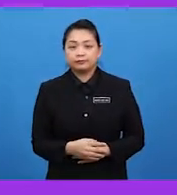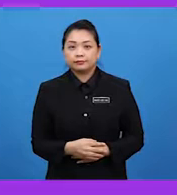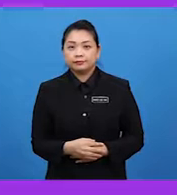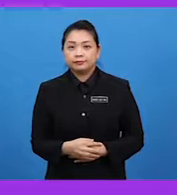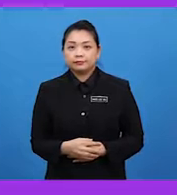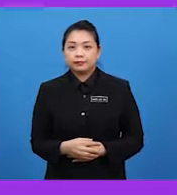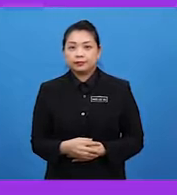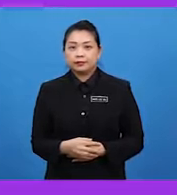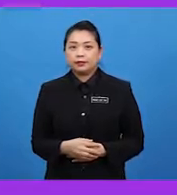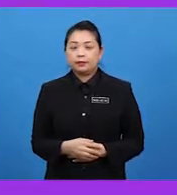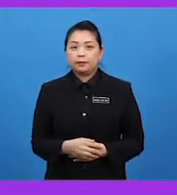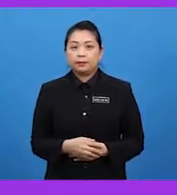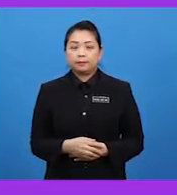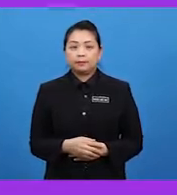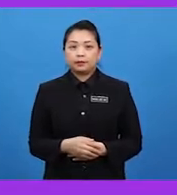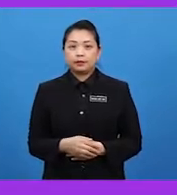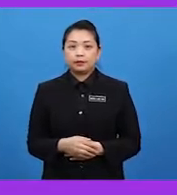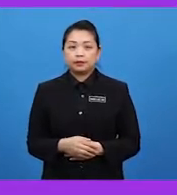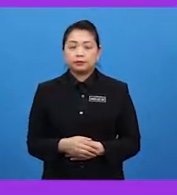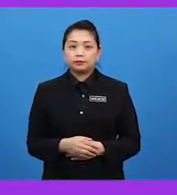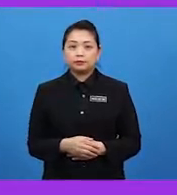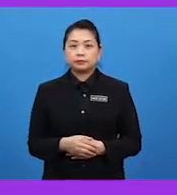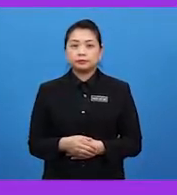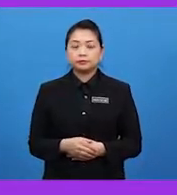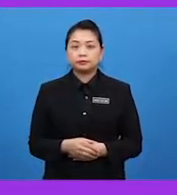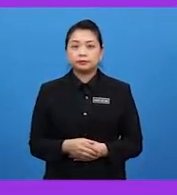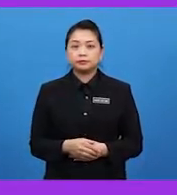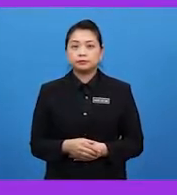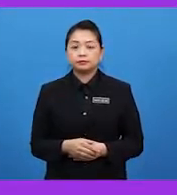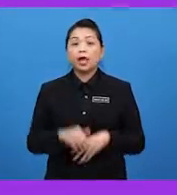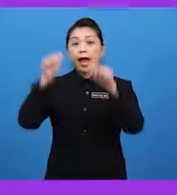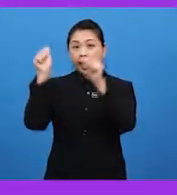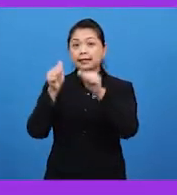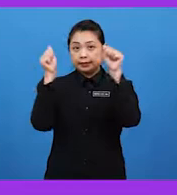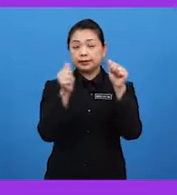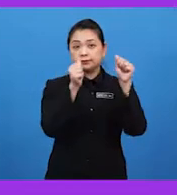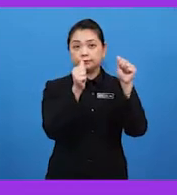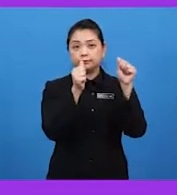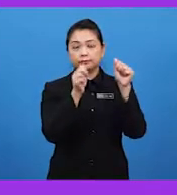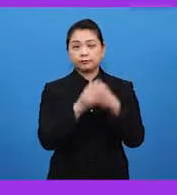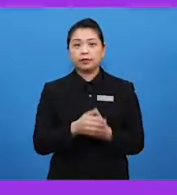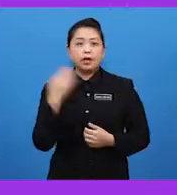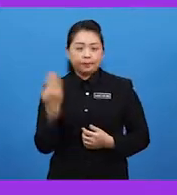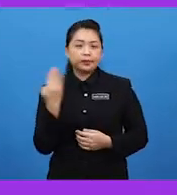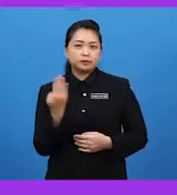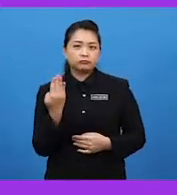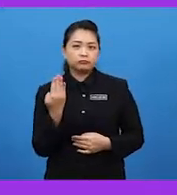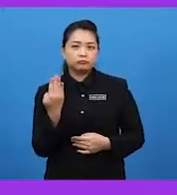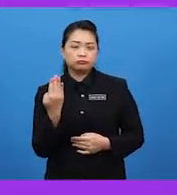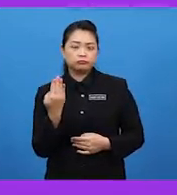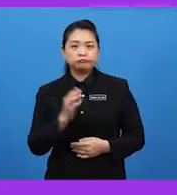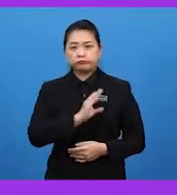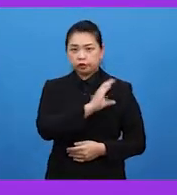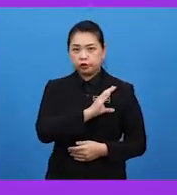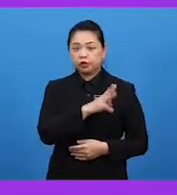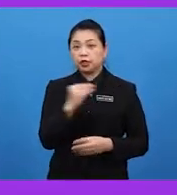Seterusnya, ejen yang kedua, ejen angin. Kebiasaannya, ciri